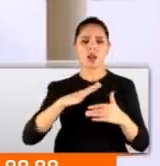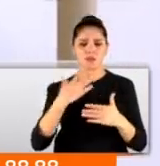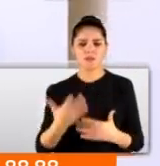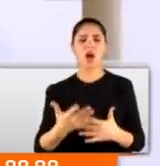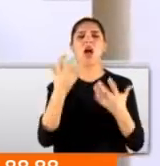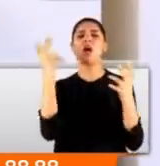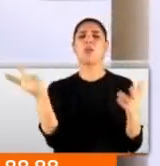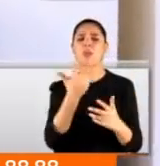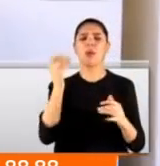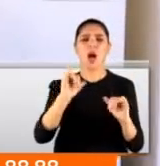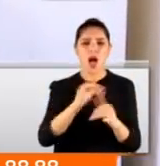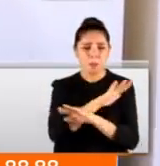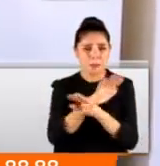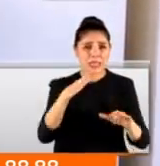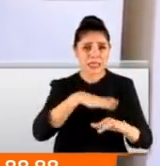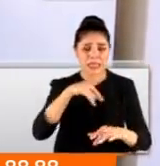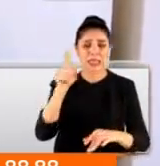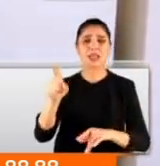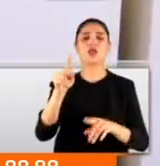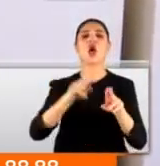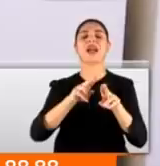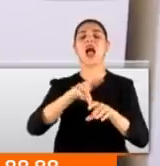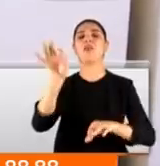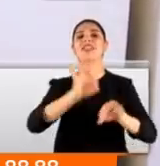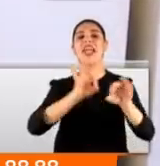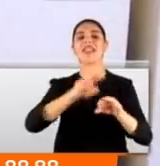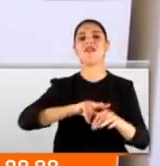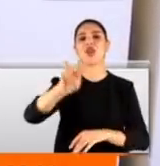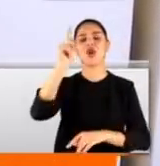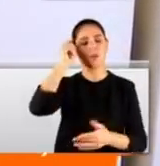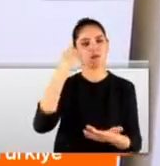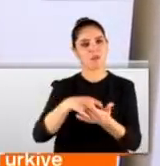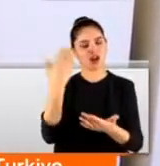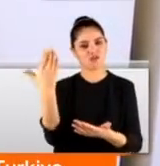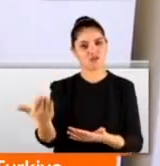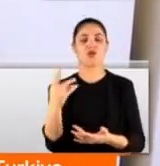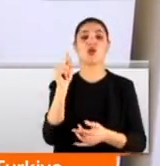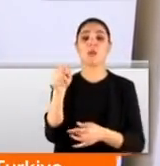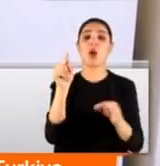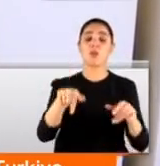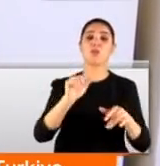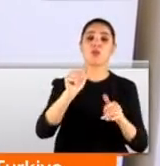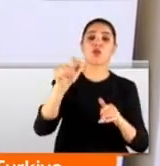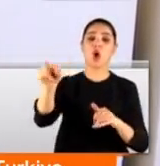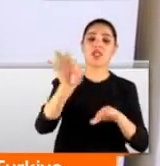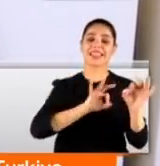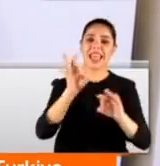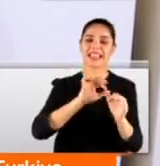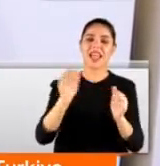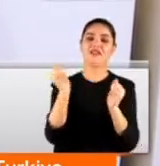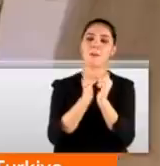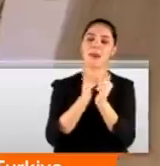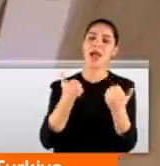şiddetli ağrılarından kurtulabilmek için kayropraktik tedavi yöntemine başvurdu. Ve bugün biz de o tedavisini